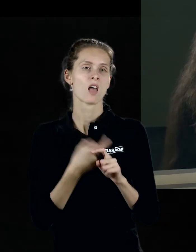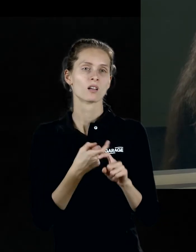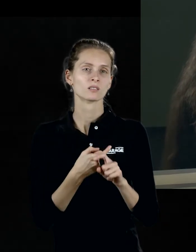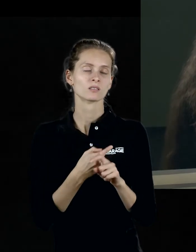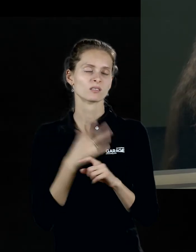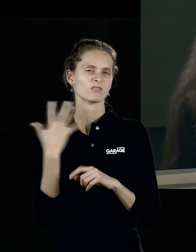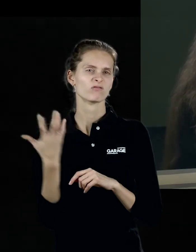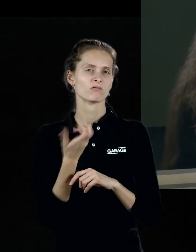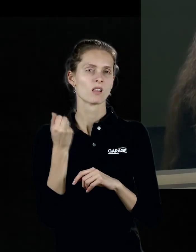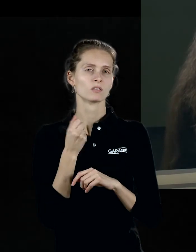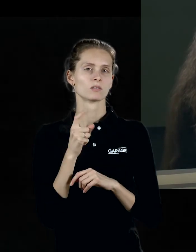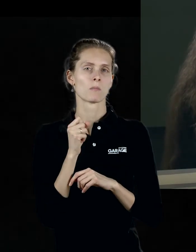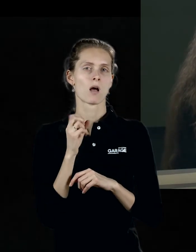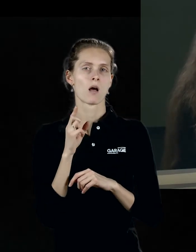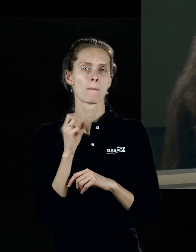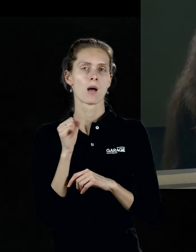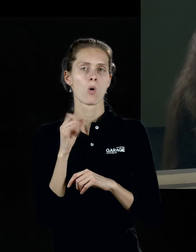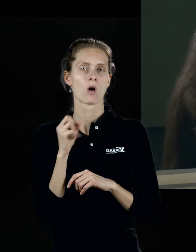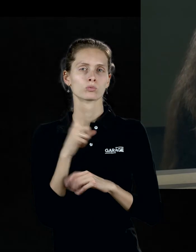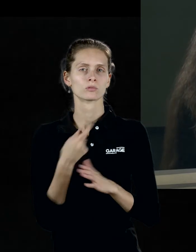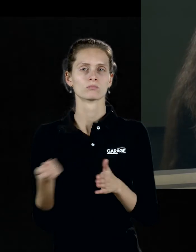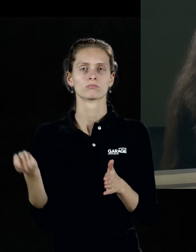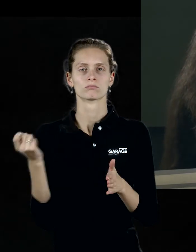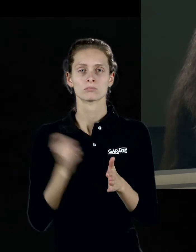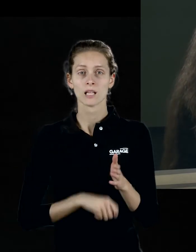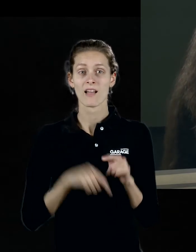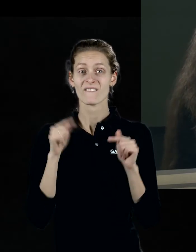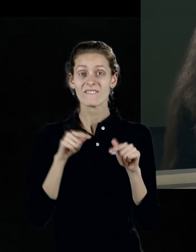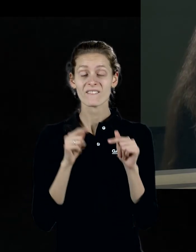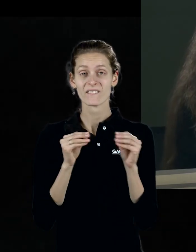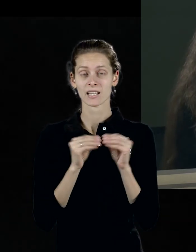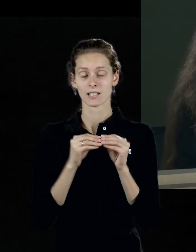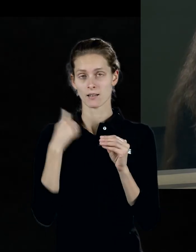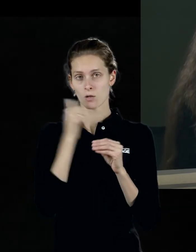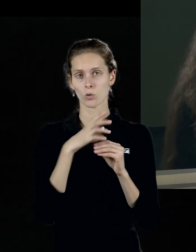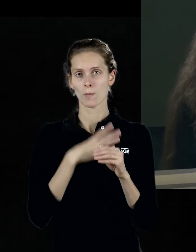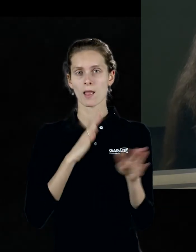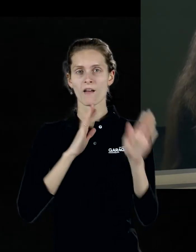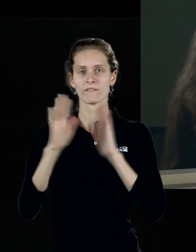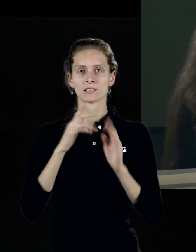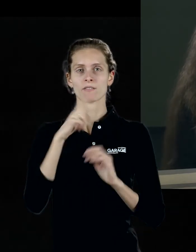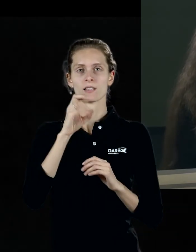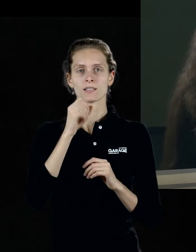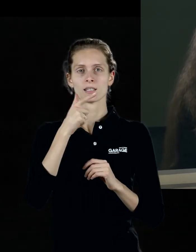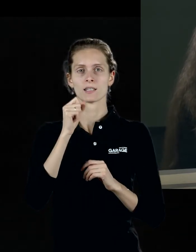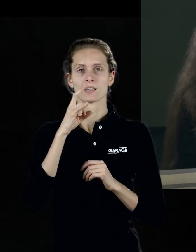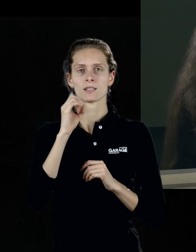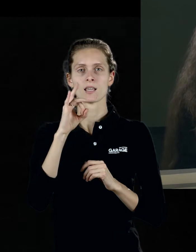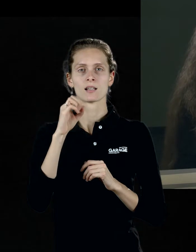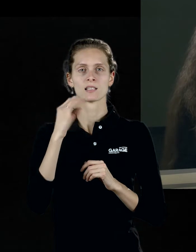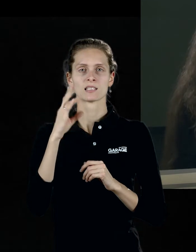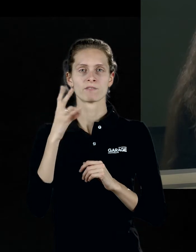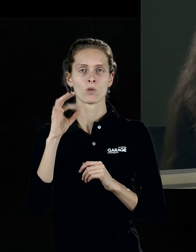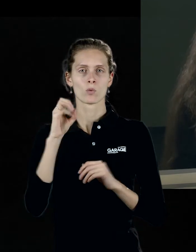Баухаус закрыли, и в этом году была выставка дегенеративного искусства, в которой выставлялись работа клея.